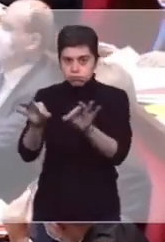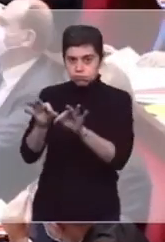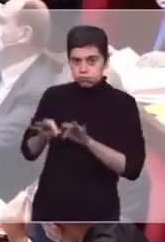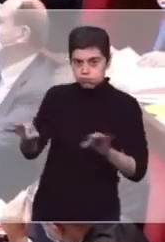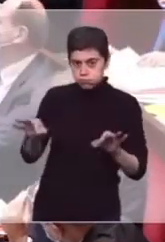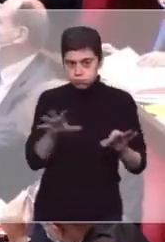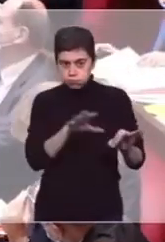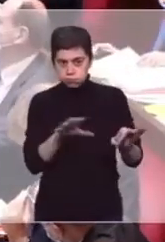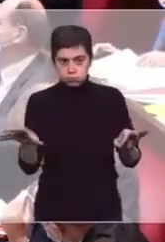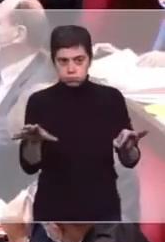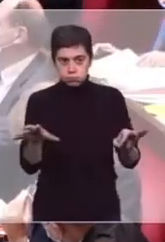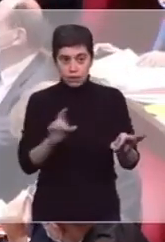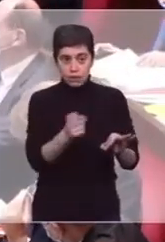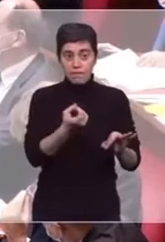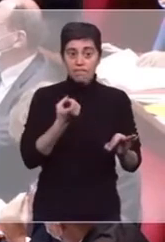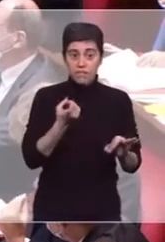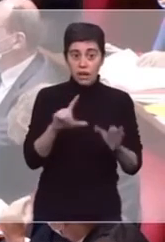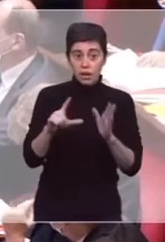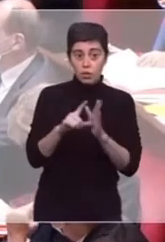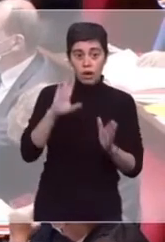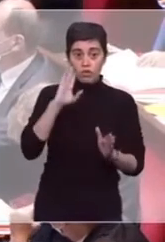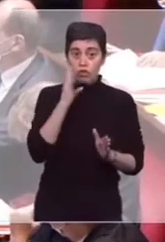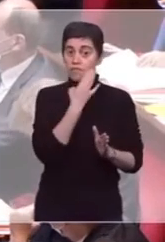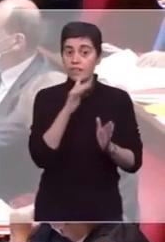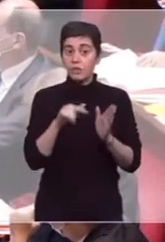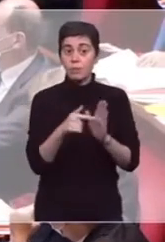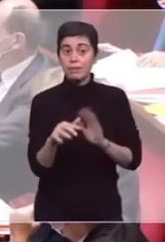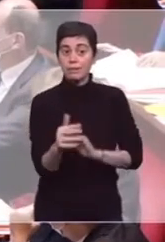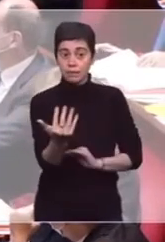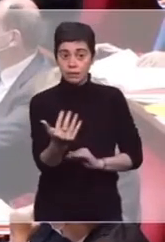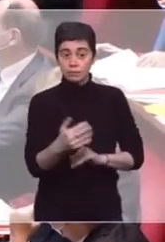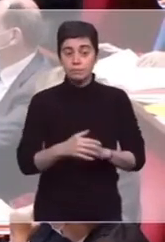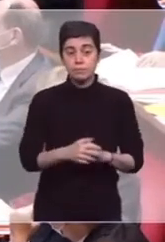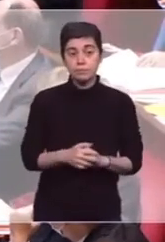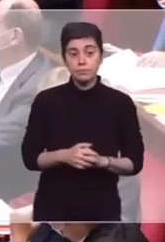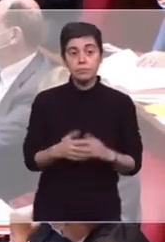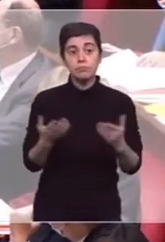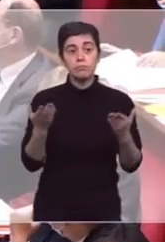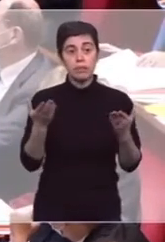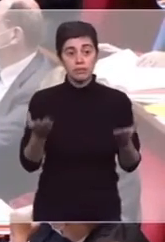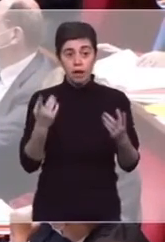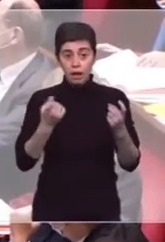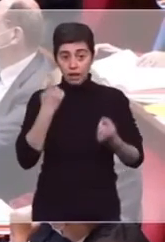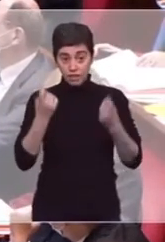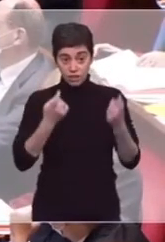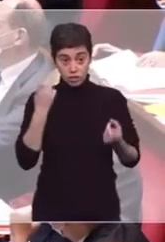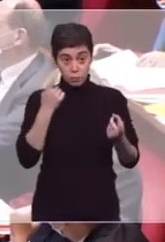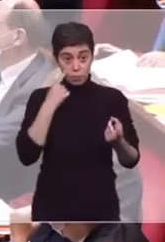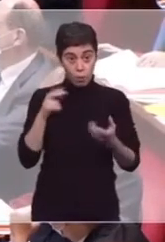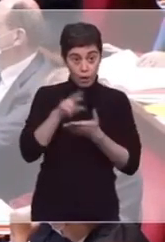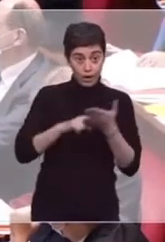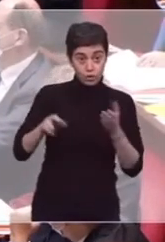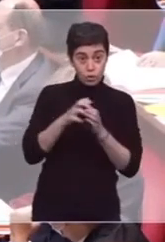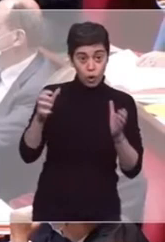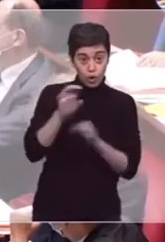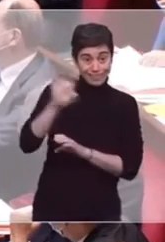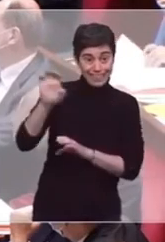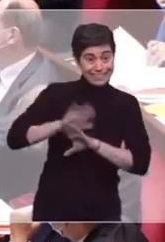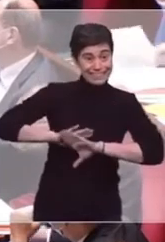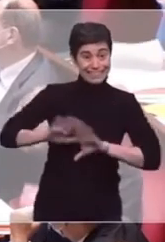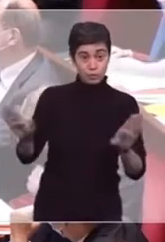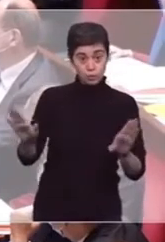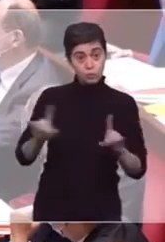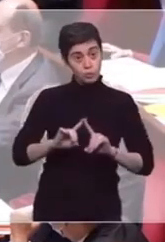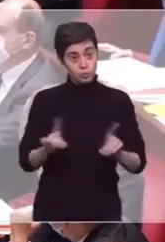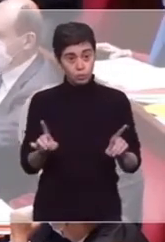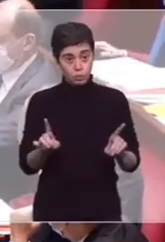janvier 2015. Et ces questions ne se posaient pas que pour le Grand Est. Elles se posaient pour des questions